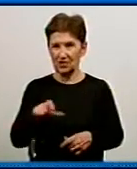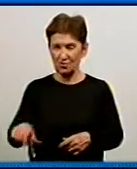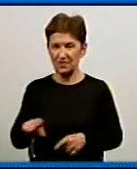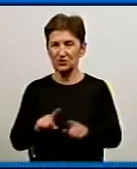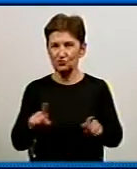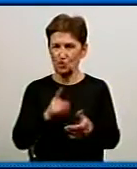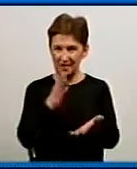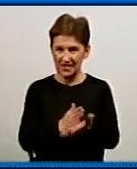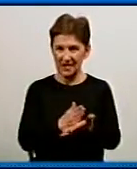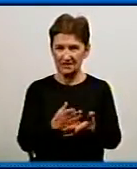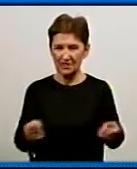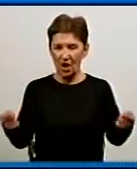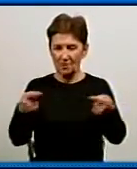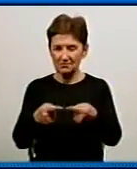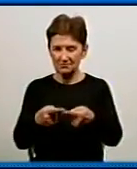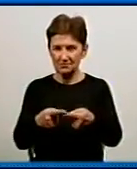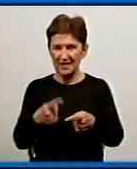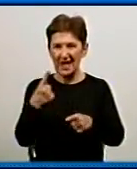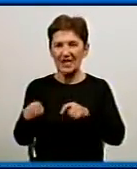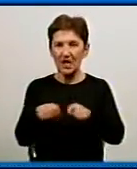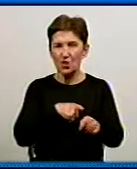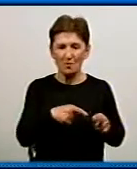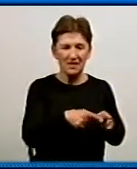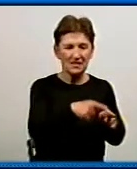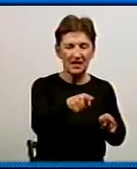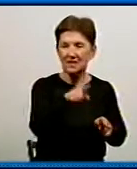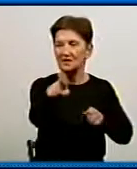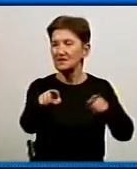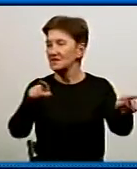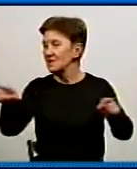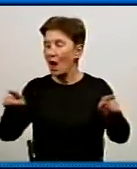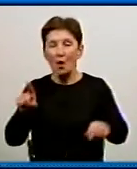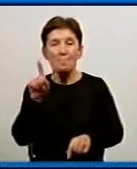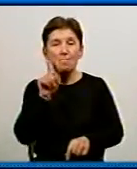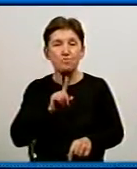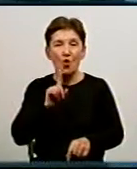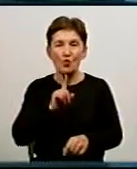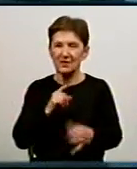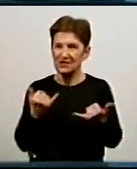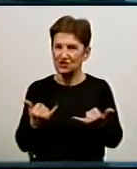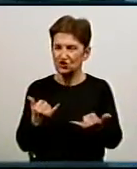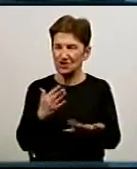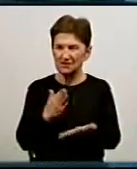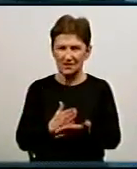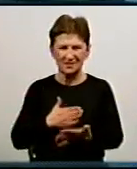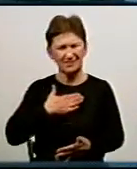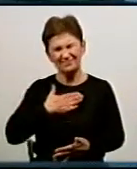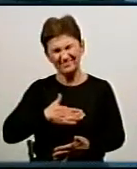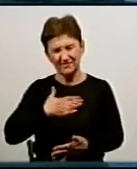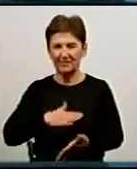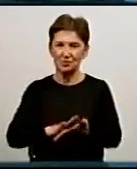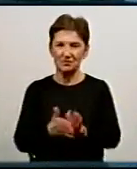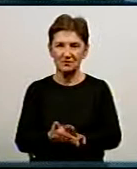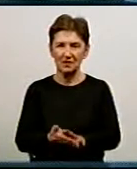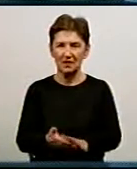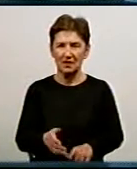ділянки, певні кілометри водопровідної мережі, які поки що знаходяться у незадовільному стані. Якраз саме